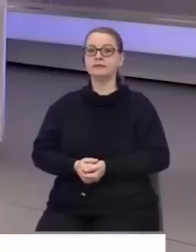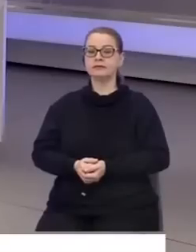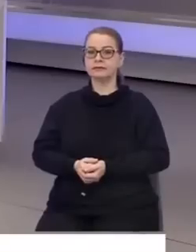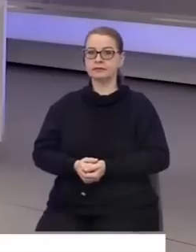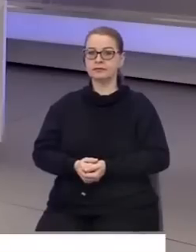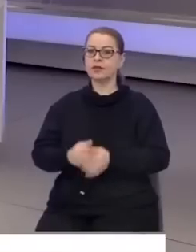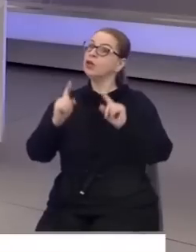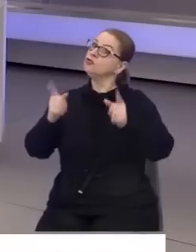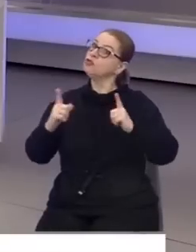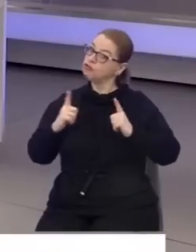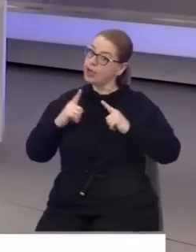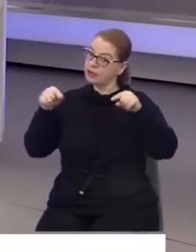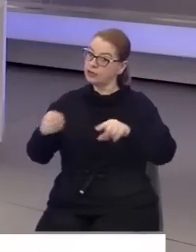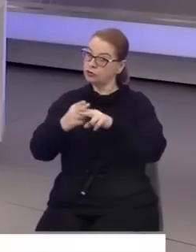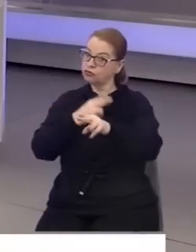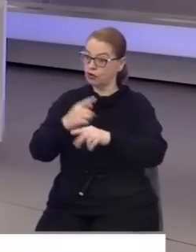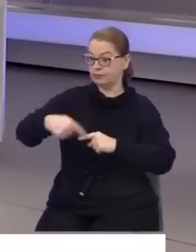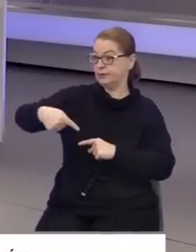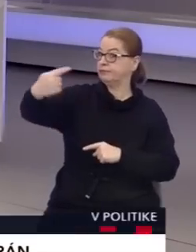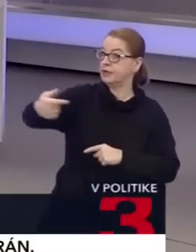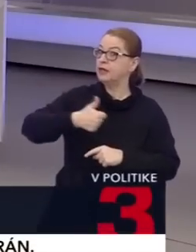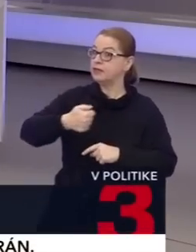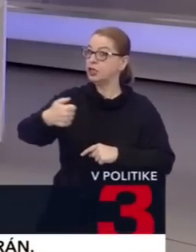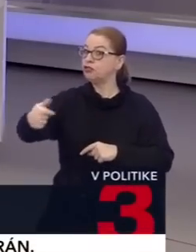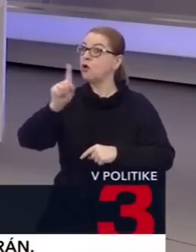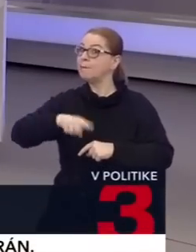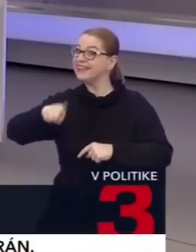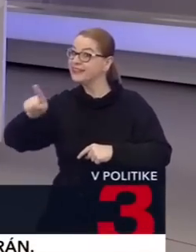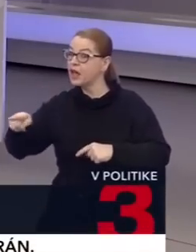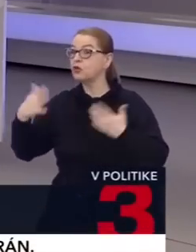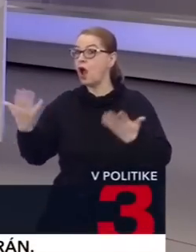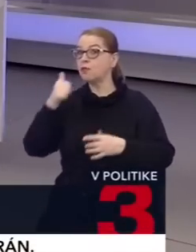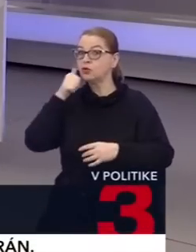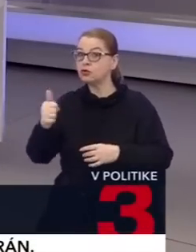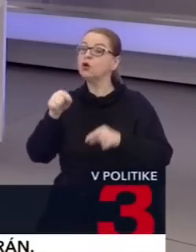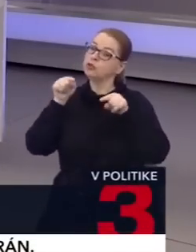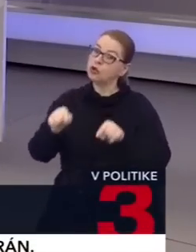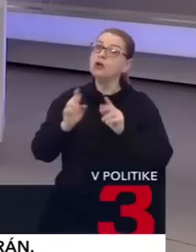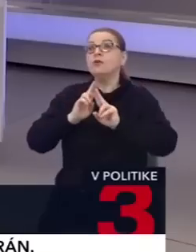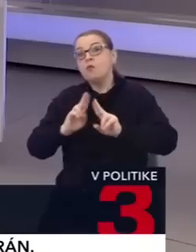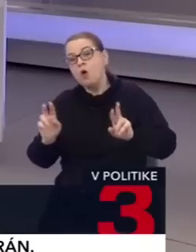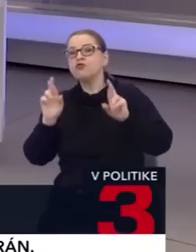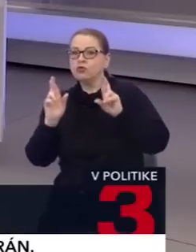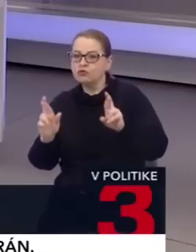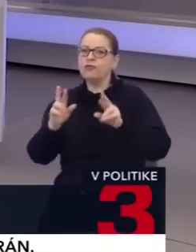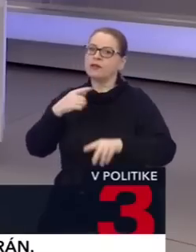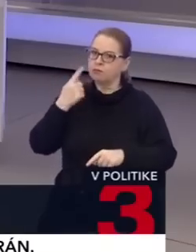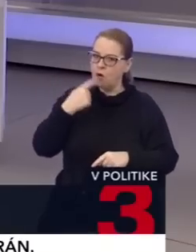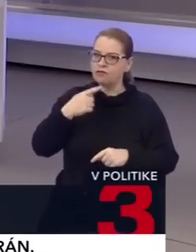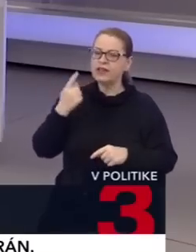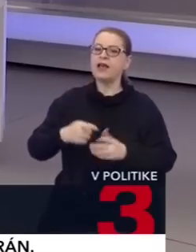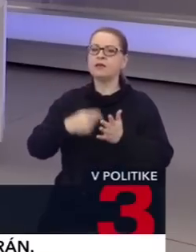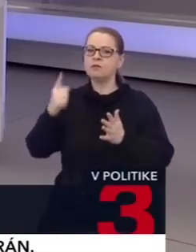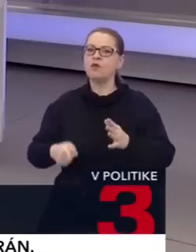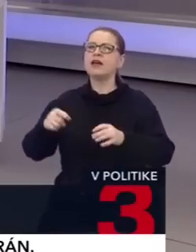Čo čaká túto krajinu v nasledujúcich týždňoch a mesiacoch, alebo teda aj dňoch, to nám snáď dúfam, teda povie. Je poverejný